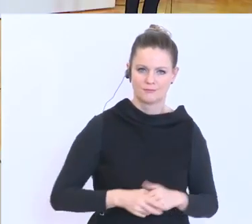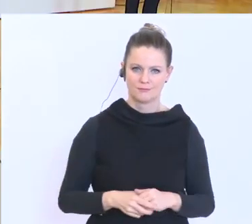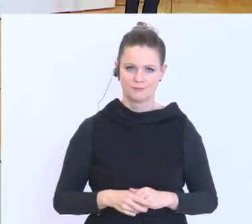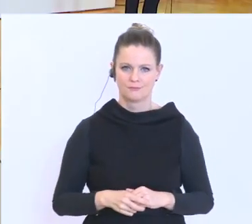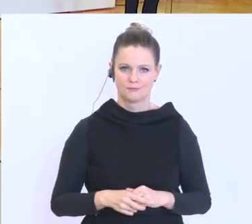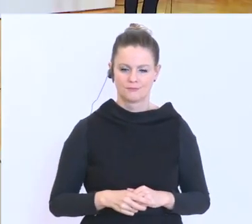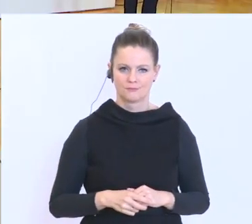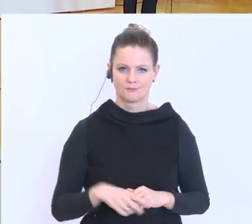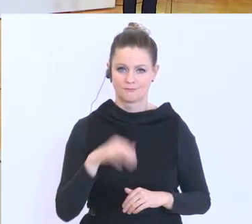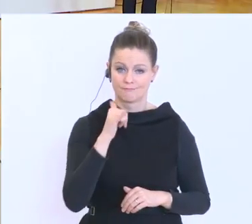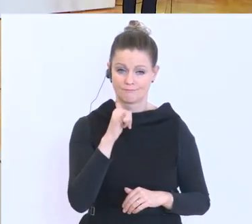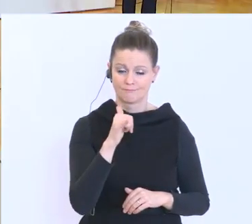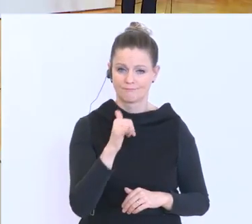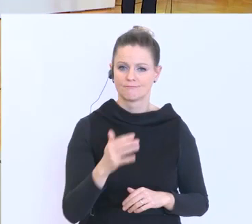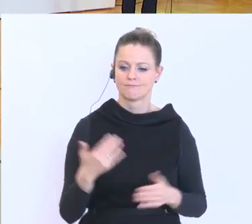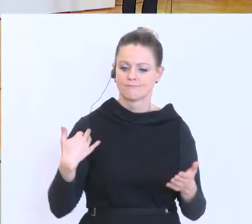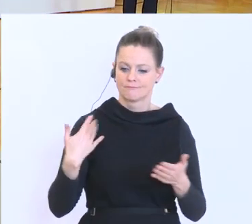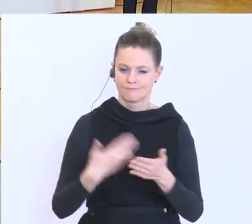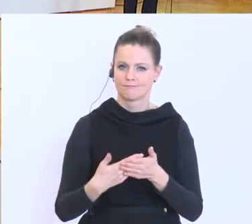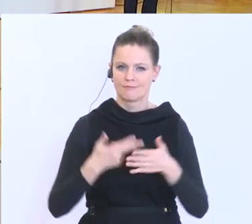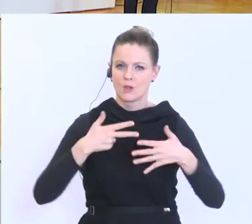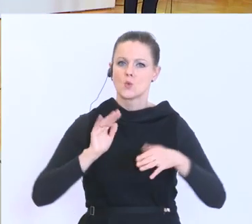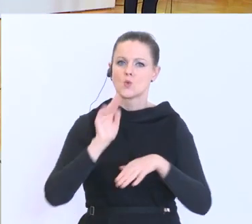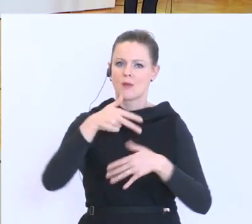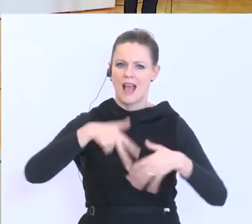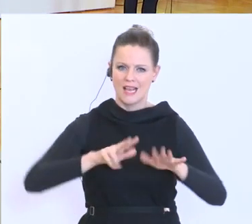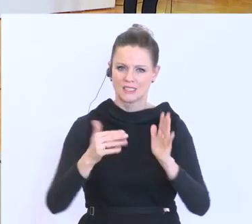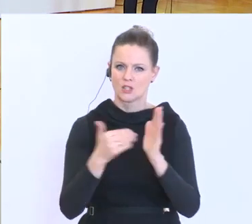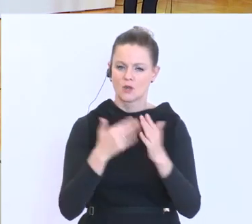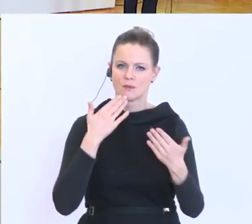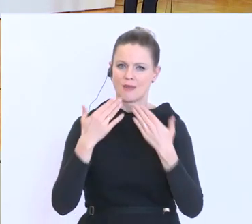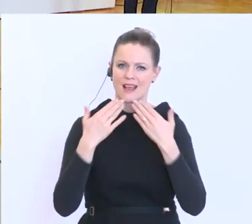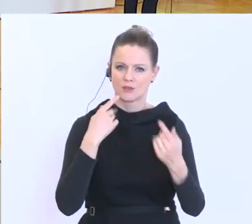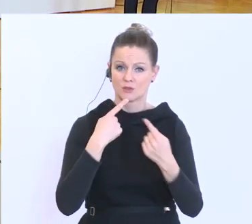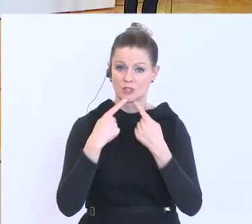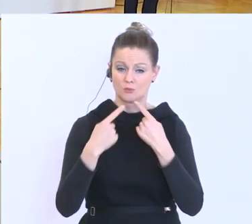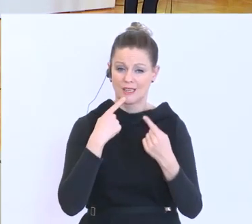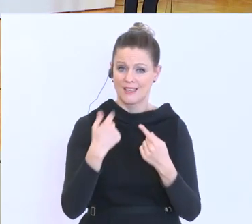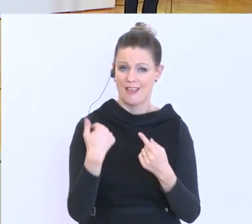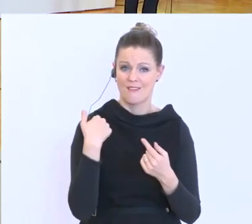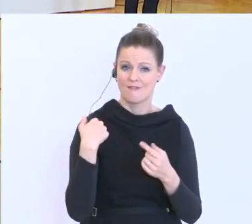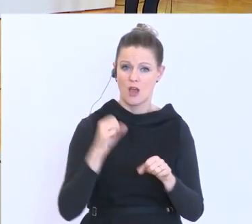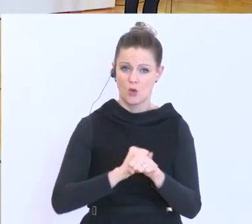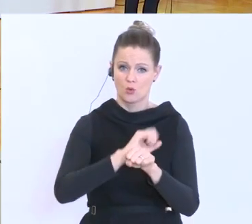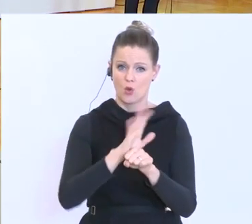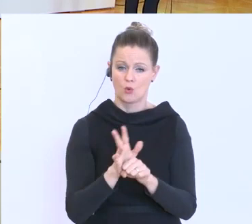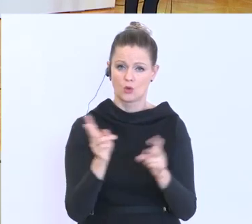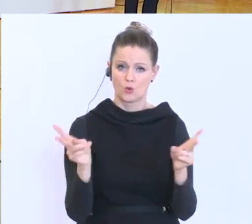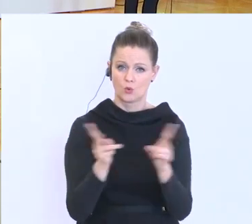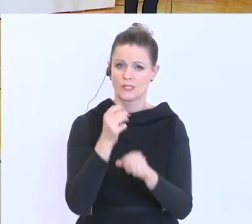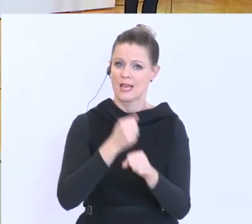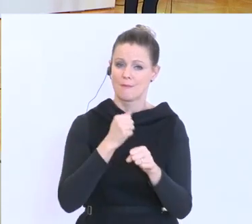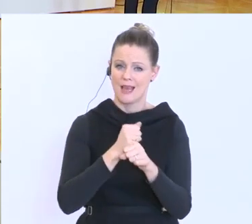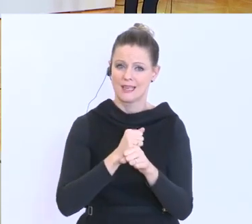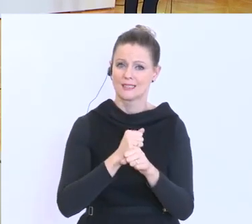Ja, es gab diese Woche bereits über 18.000 Beratungsgespräche zum Corona-Kurzarbeitsmodell, nur im